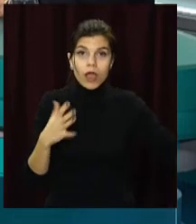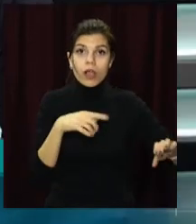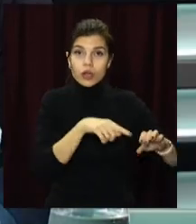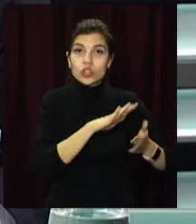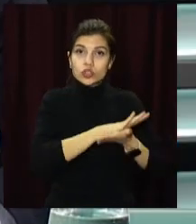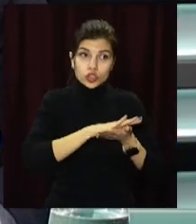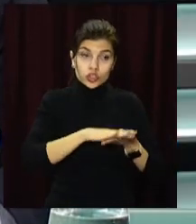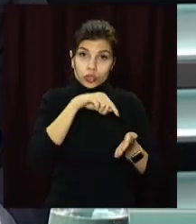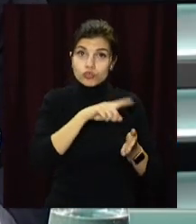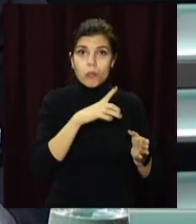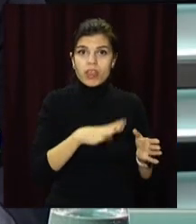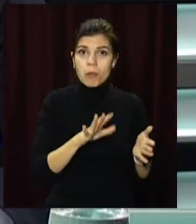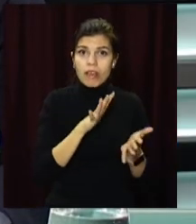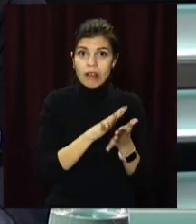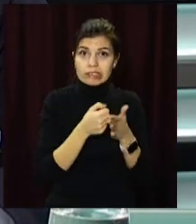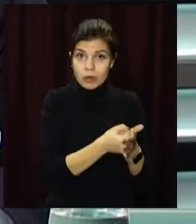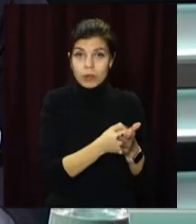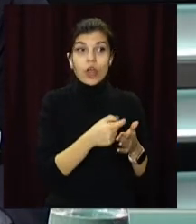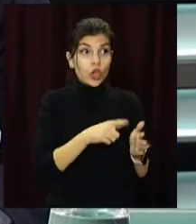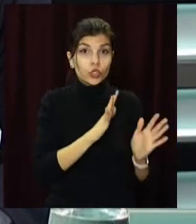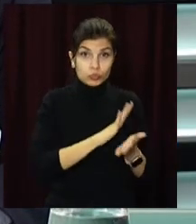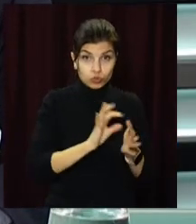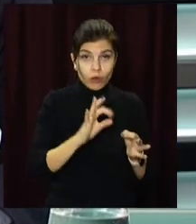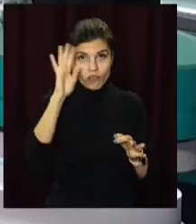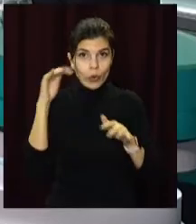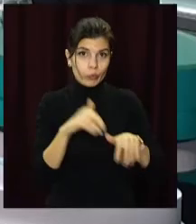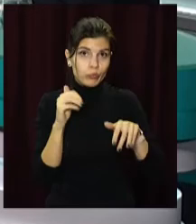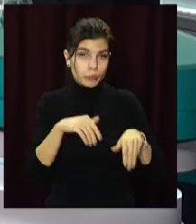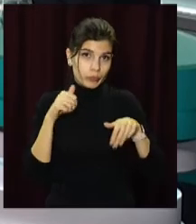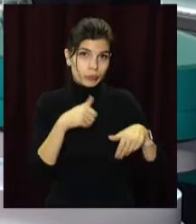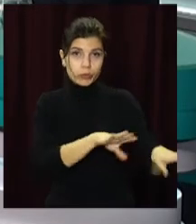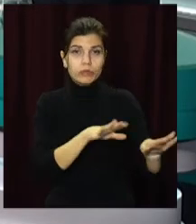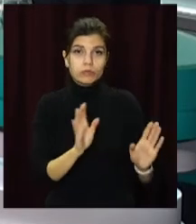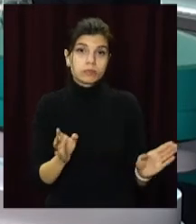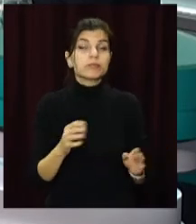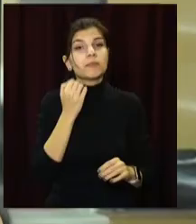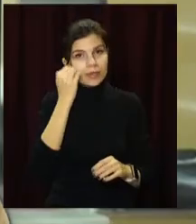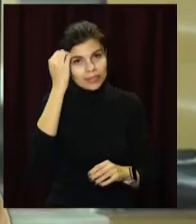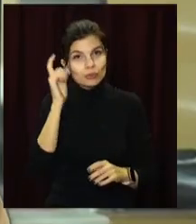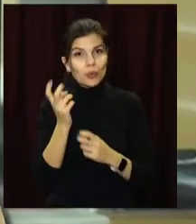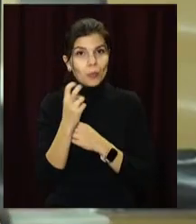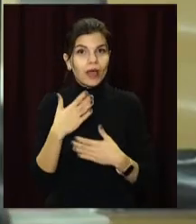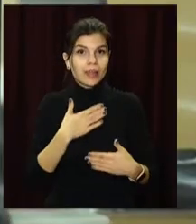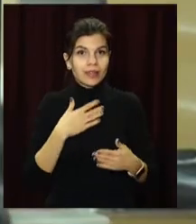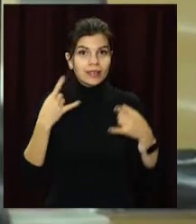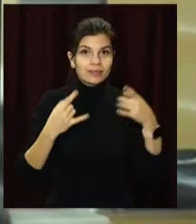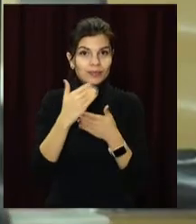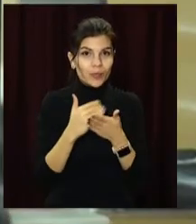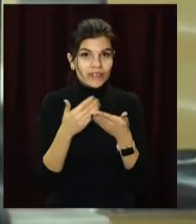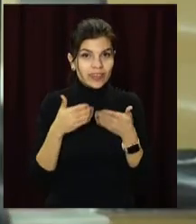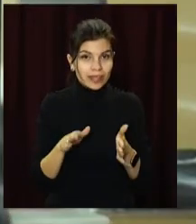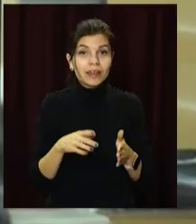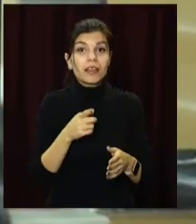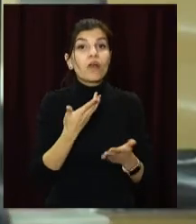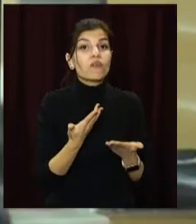відводити цю воду з вулиць нашого міста. Дякую, що звітали до нашої студії. Про ліквідацію наслідків